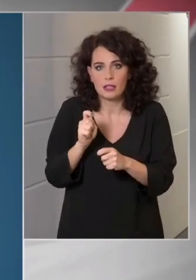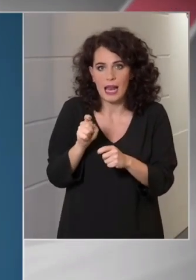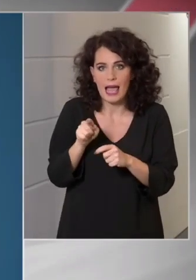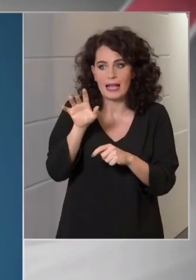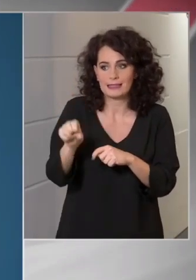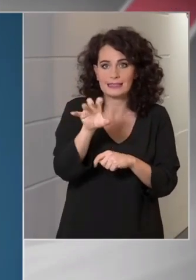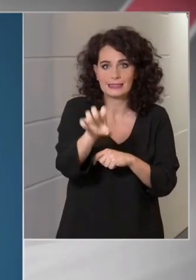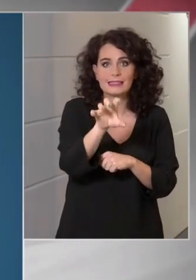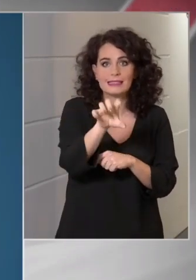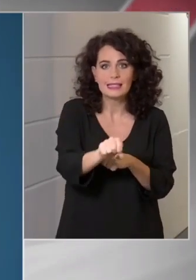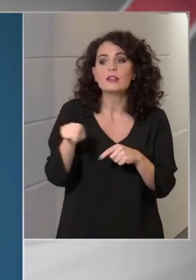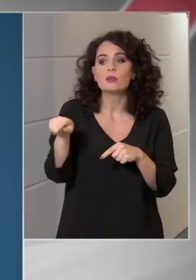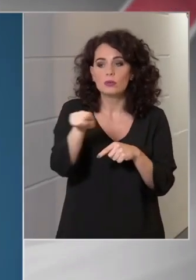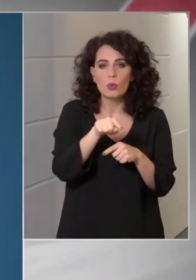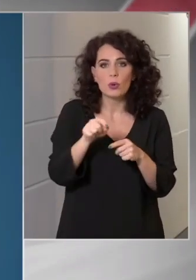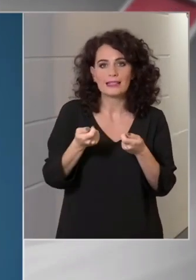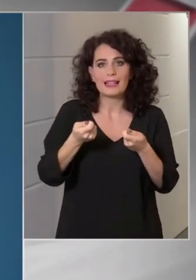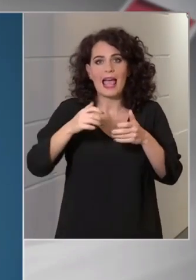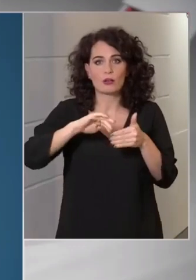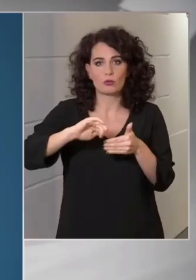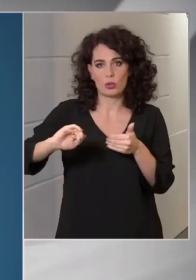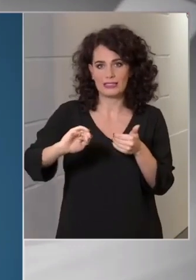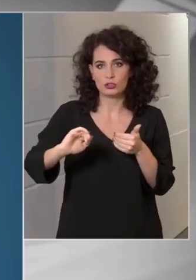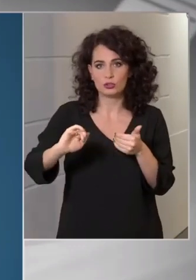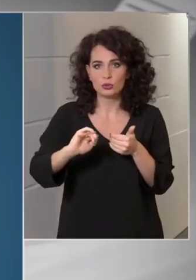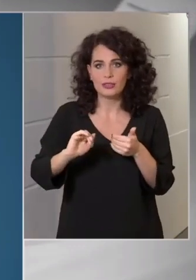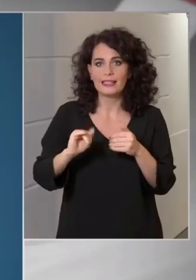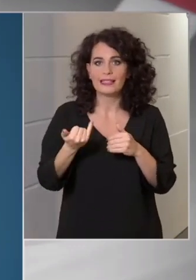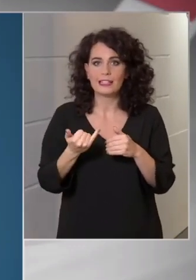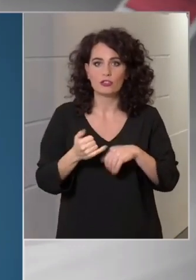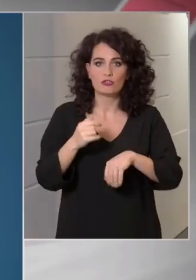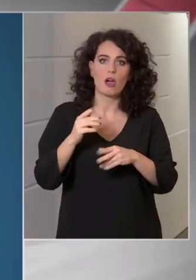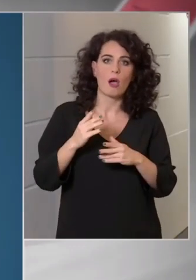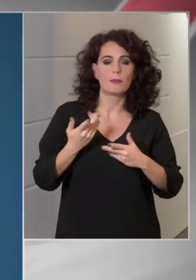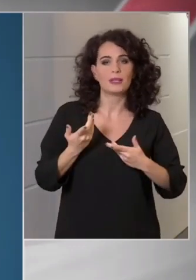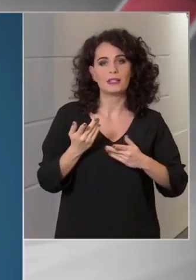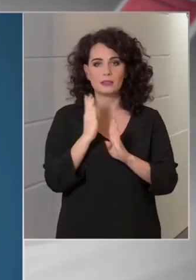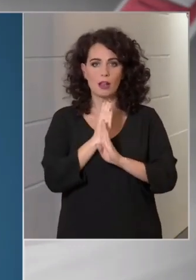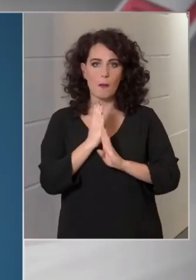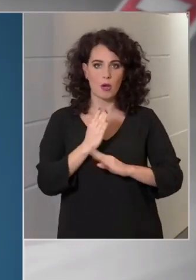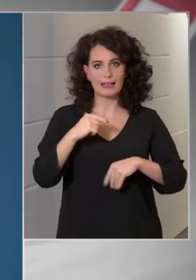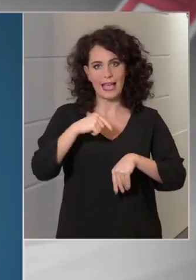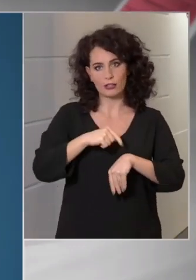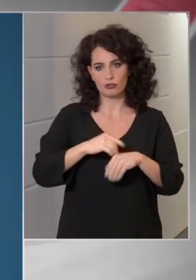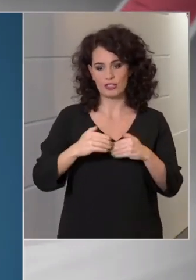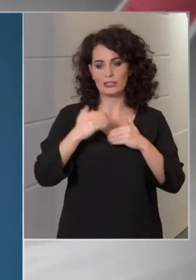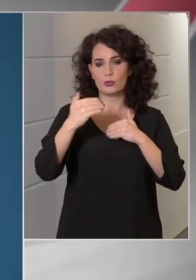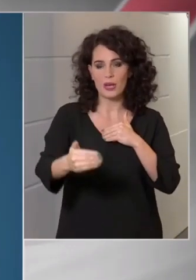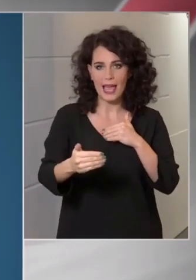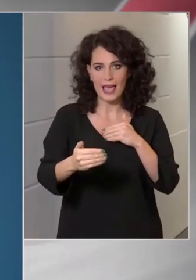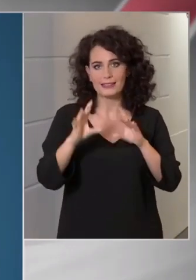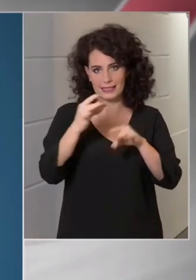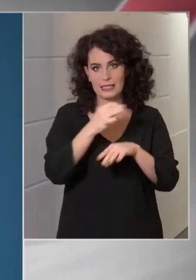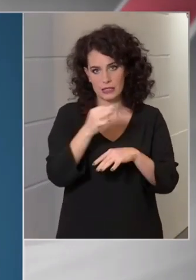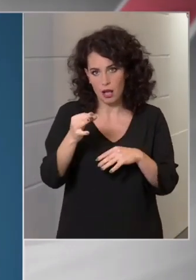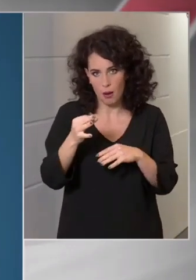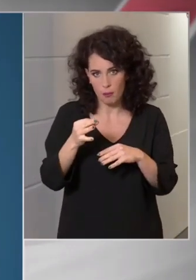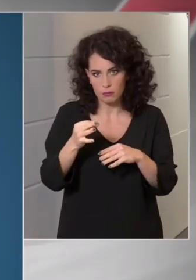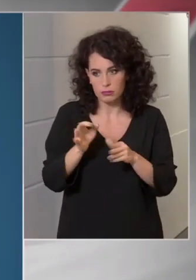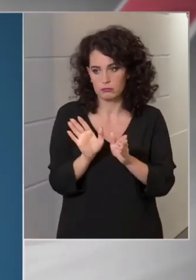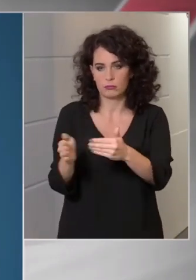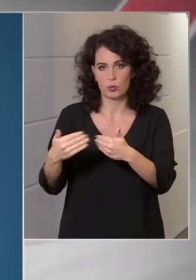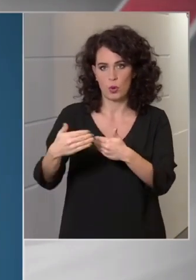elkülönítsük a lappangási időszakra. Ez jelenleg tíznapos megfigyelést, járványügyi